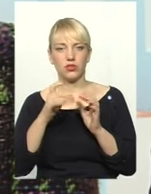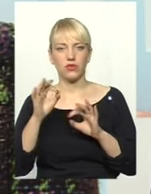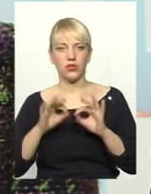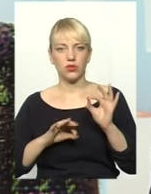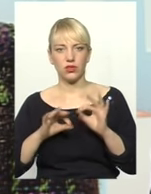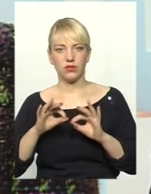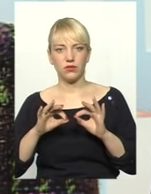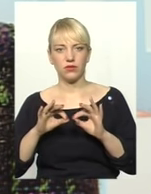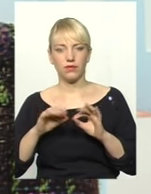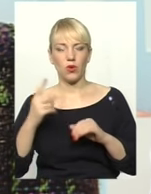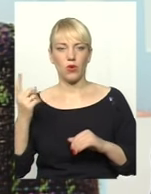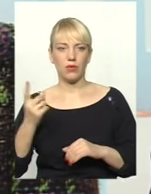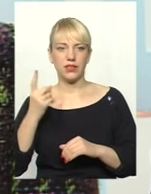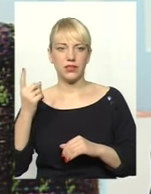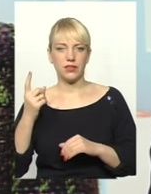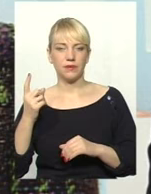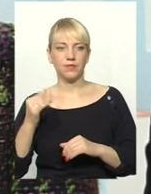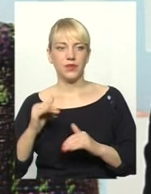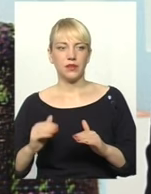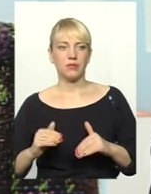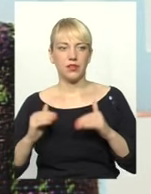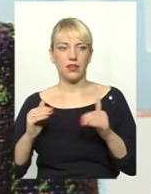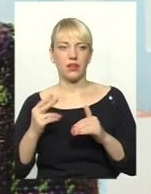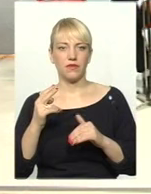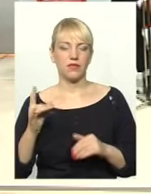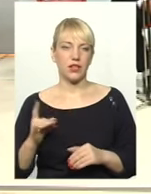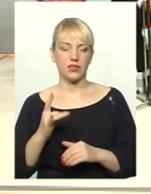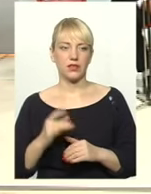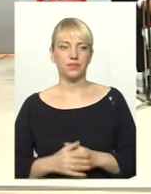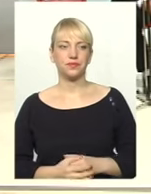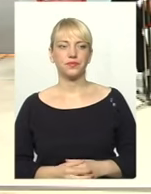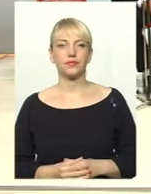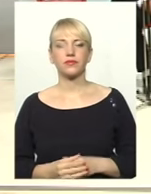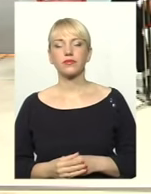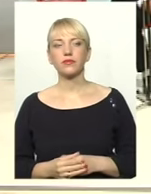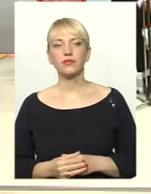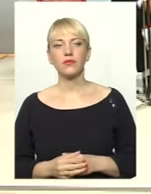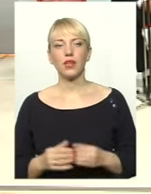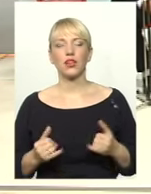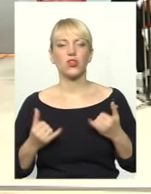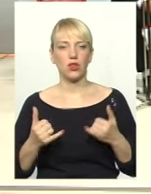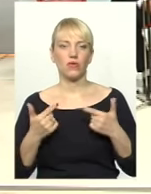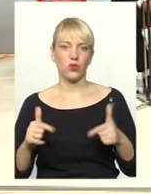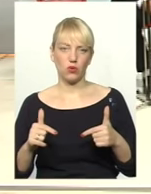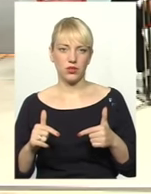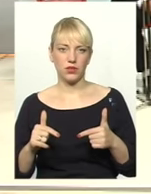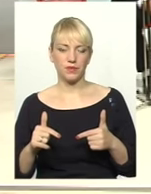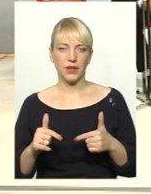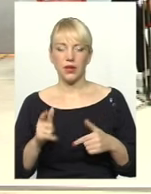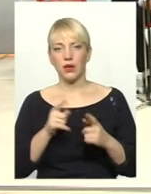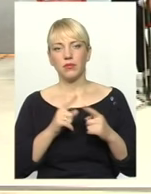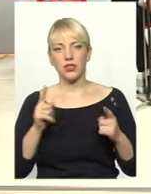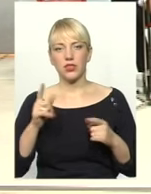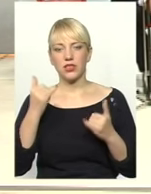в області, і підняли майже в два рази. Разом з ним, шановні гості, під час